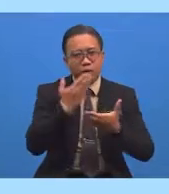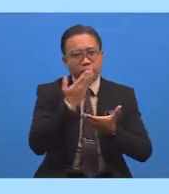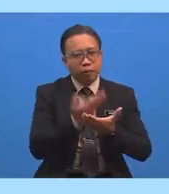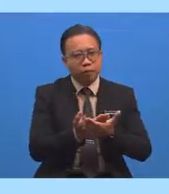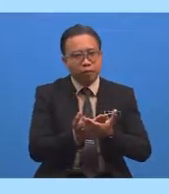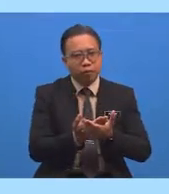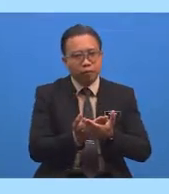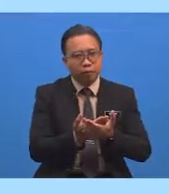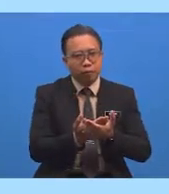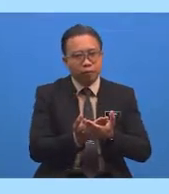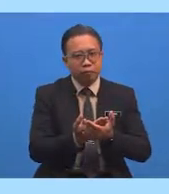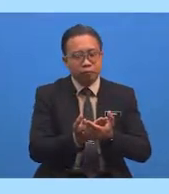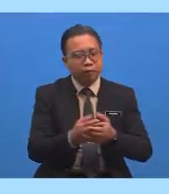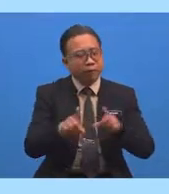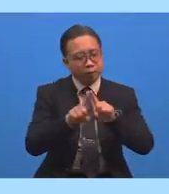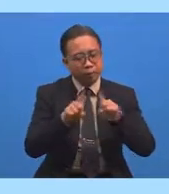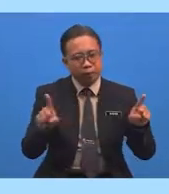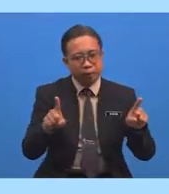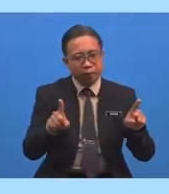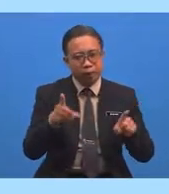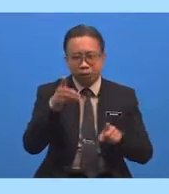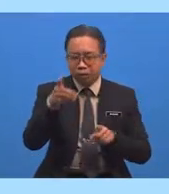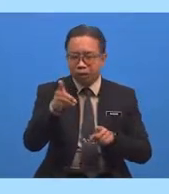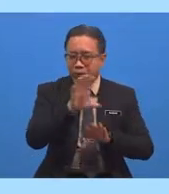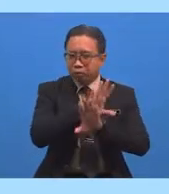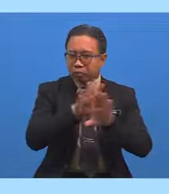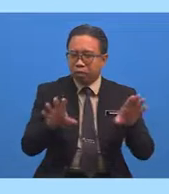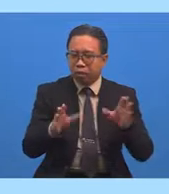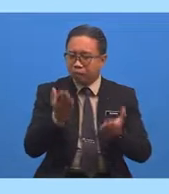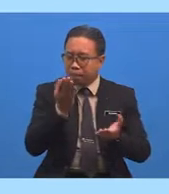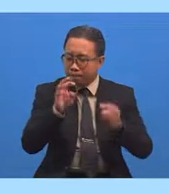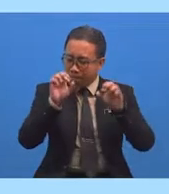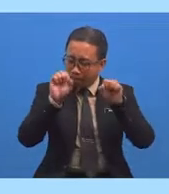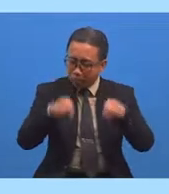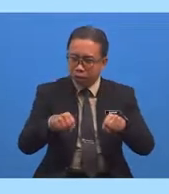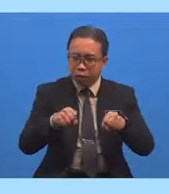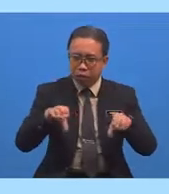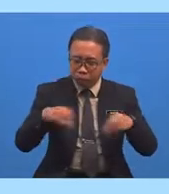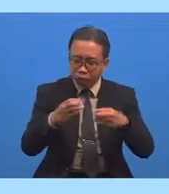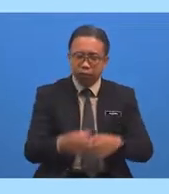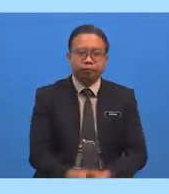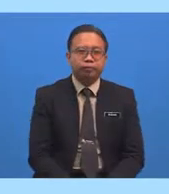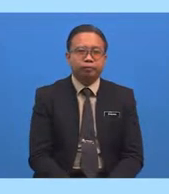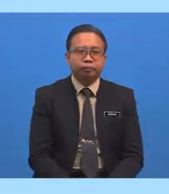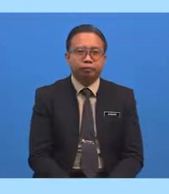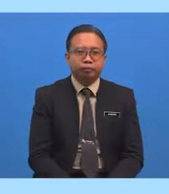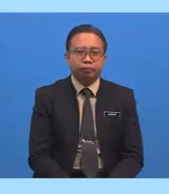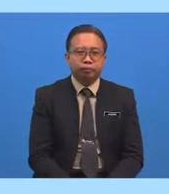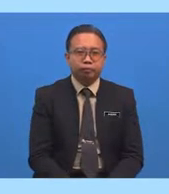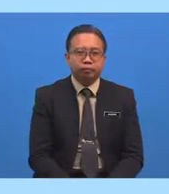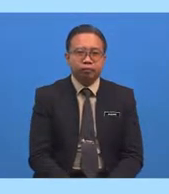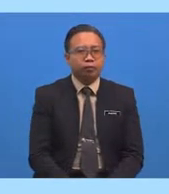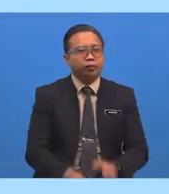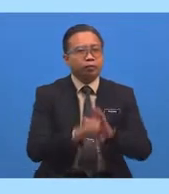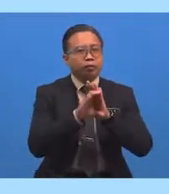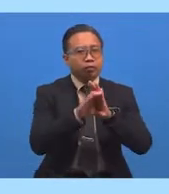Kebaikan Namun Dia Tidak Mampu Lakukan Sebagai Contoh